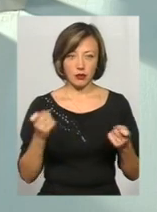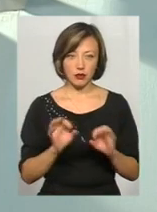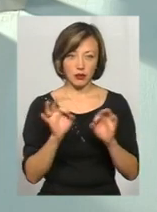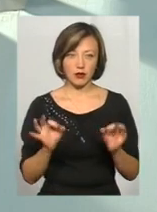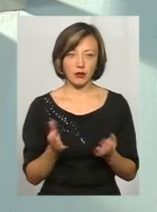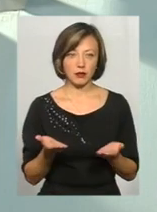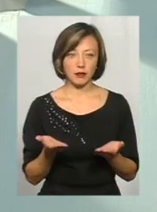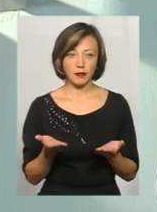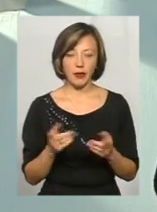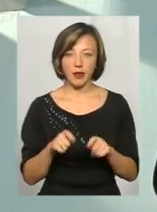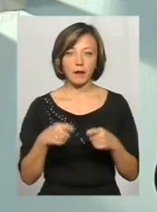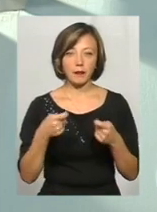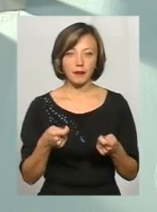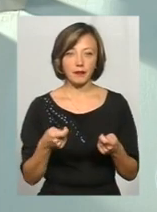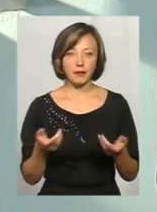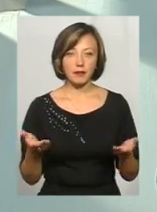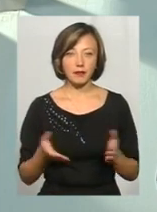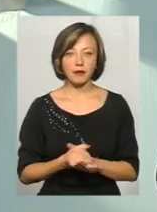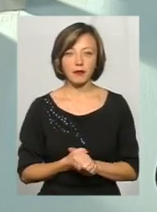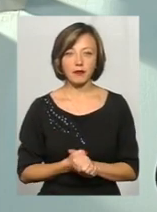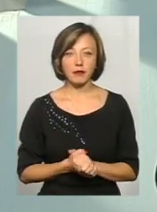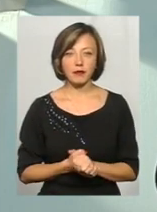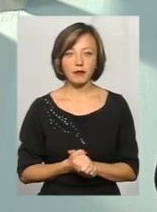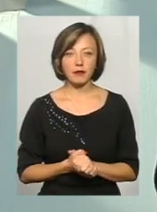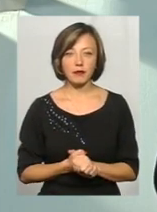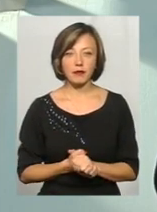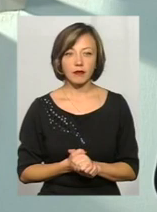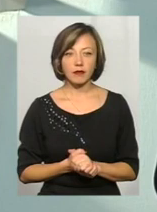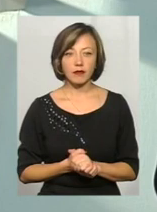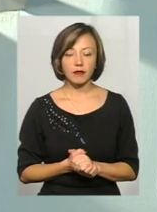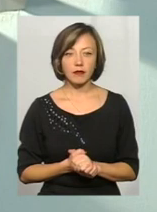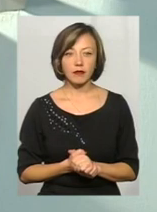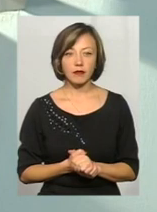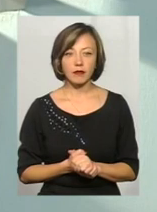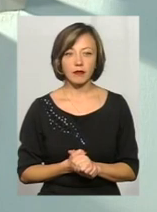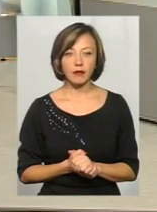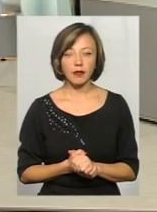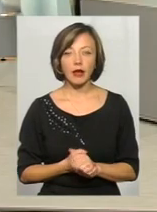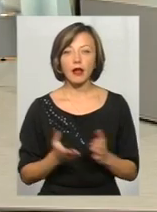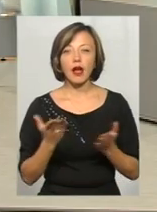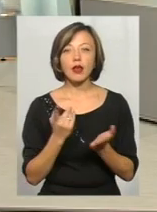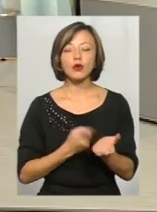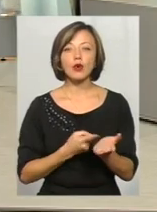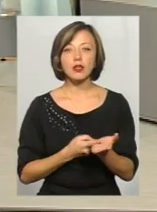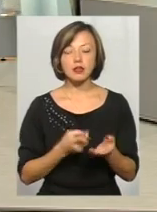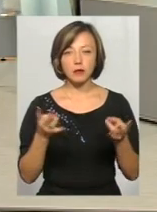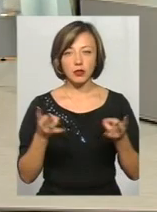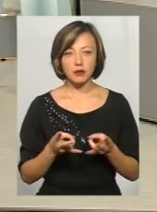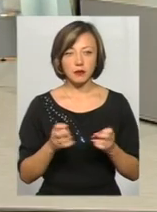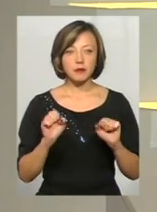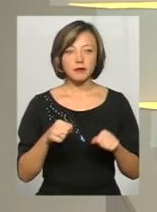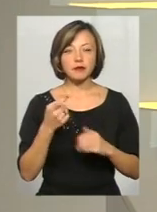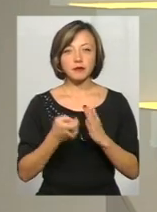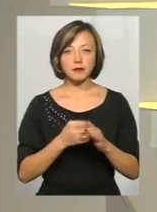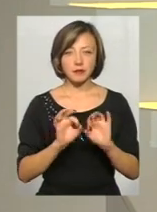я нікому нічого не передавав. Він не забезпечив збереження картки. Я вас зрозуміла. Які докази потрібні, ми можемо